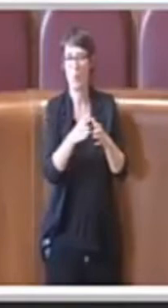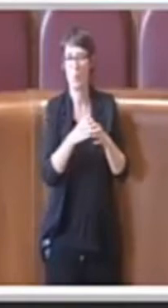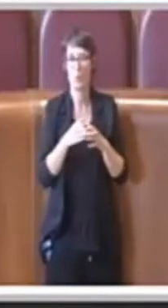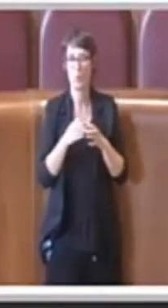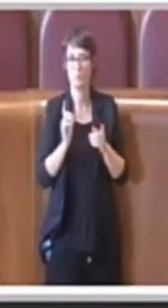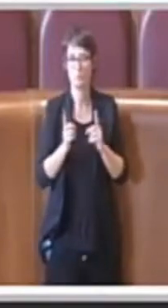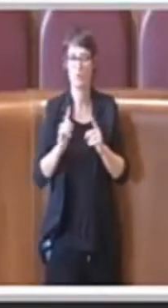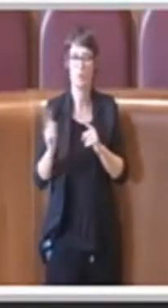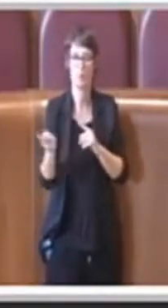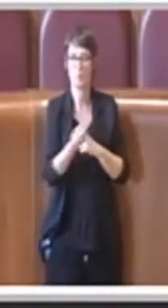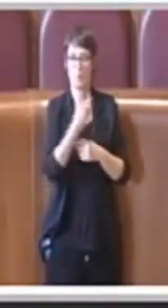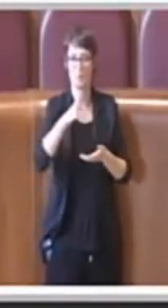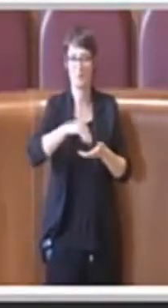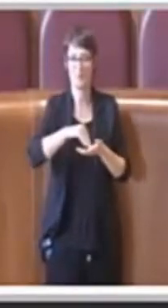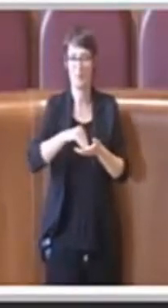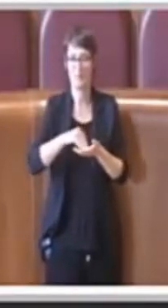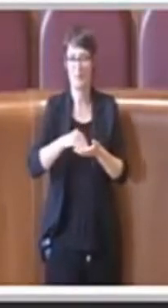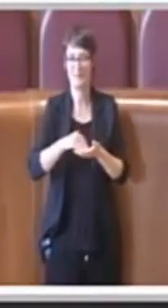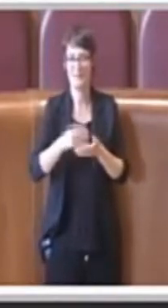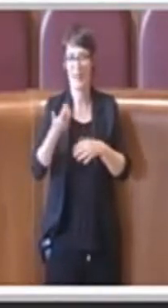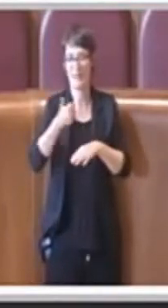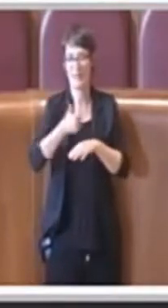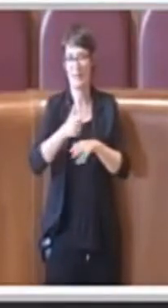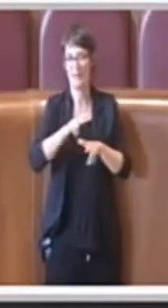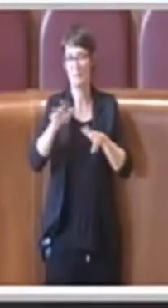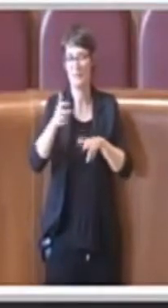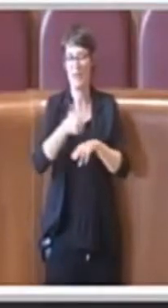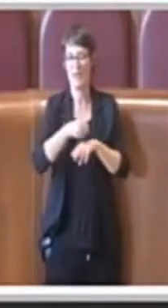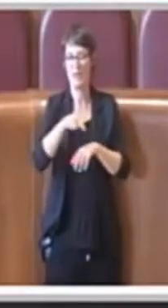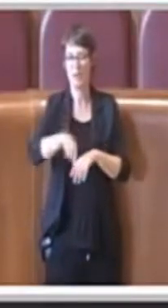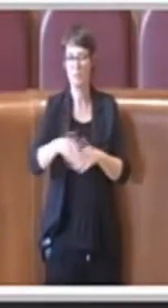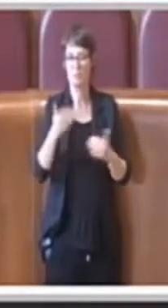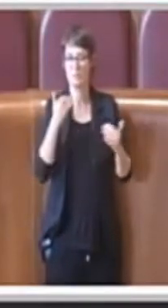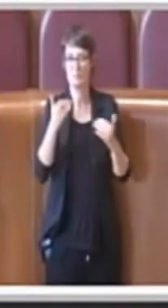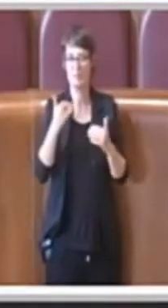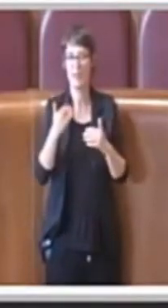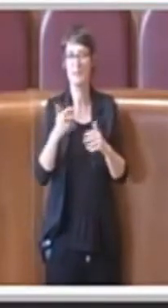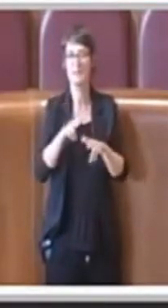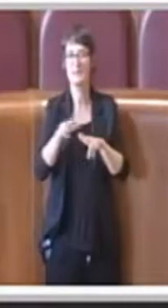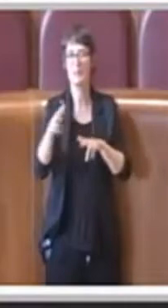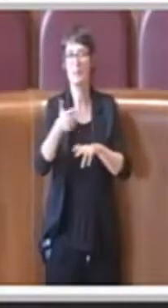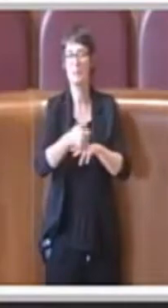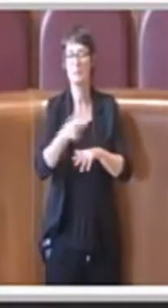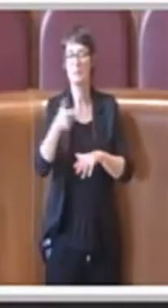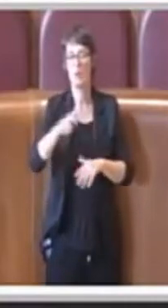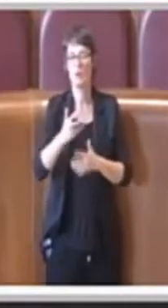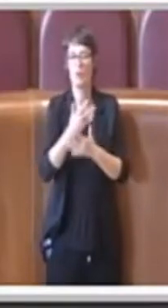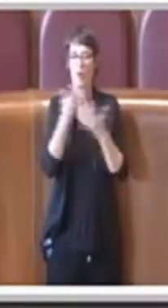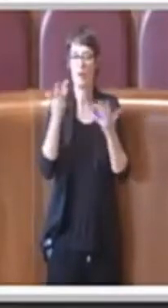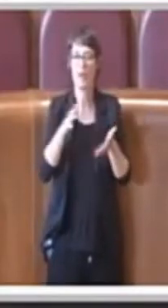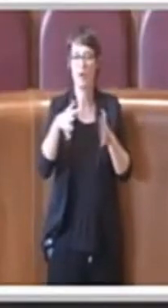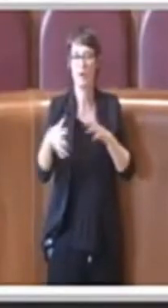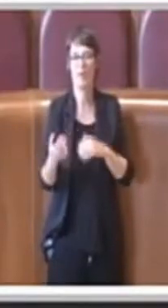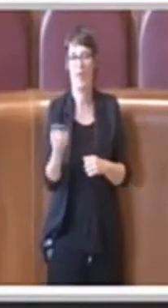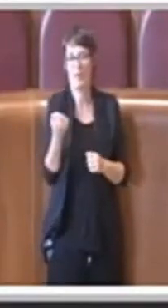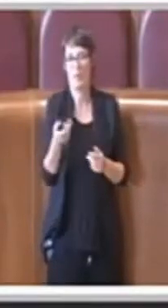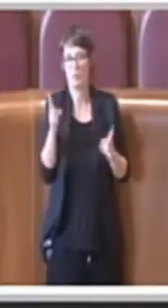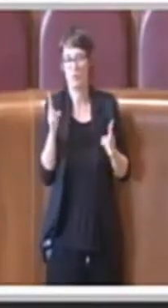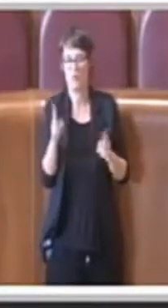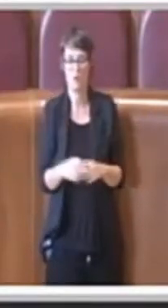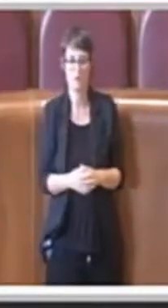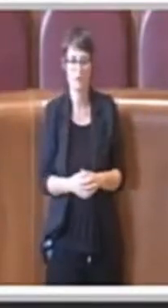presenti in Campidoglio, in Assemblea Capitolina perché sicuramente avrebbe maggiore forza e